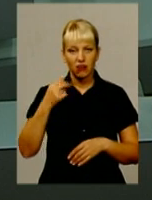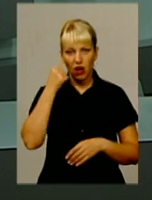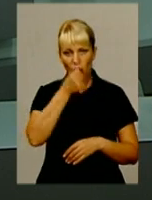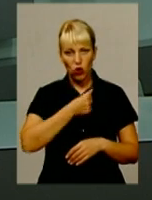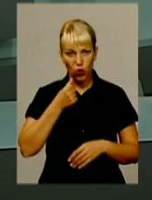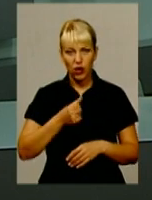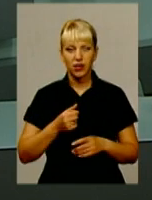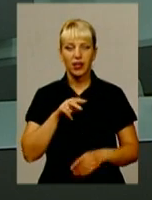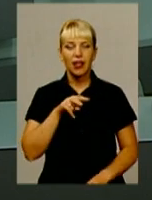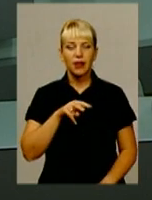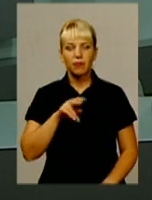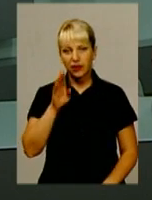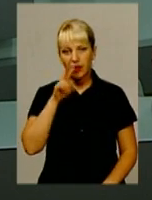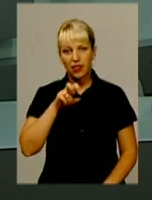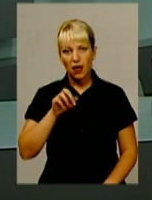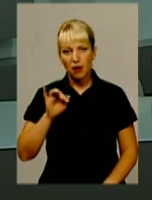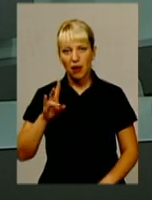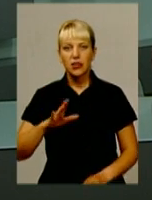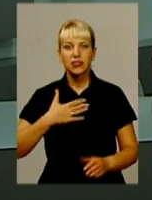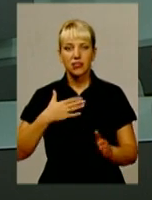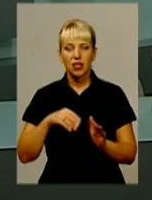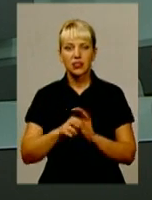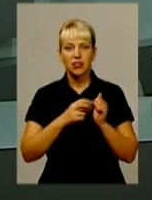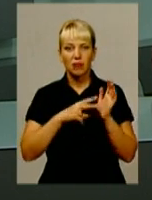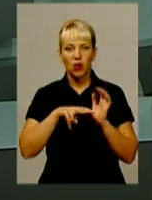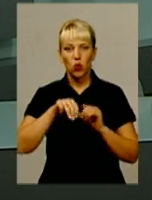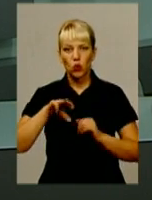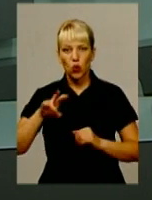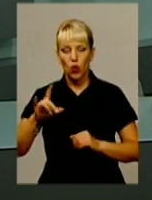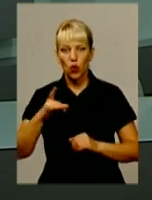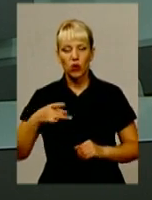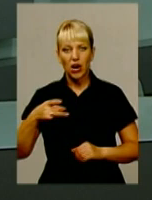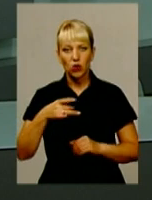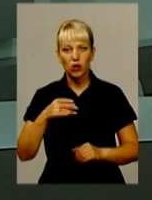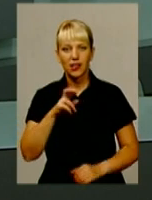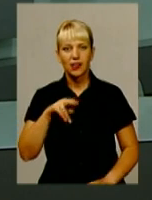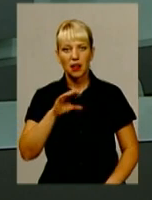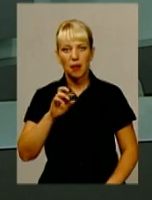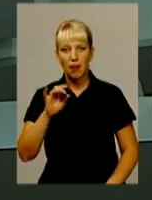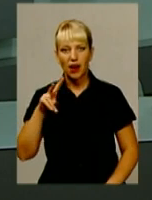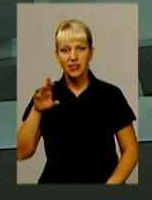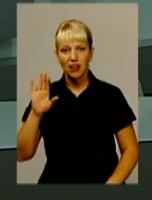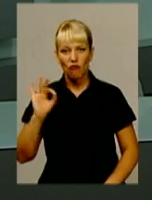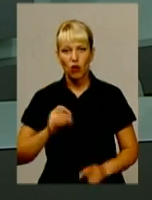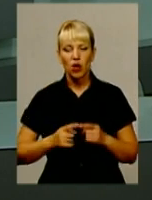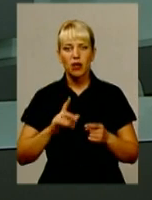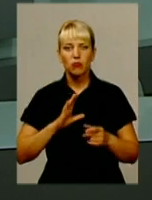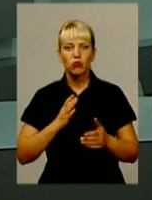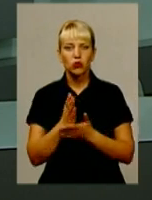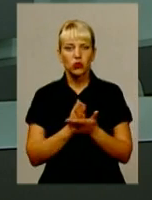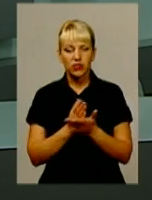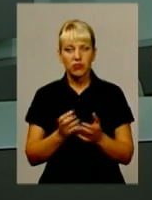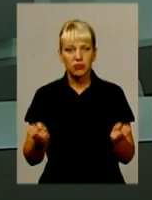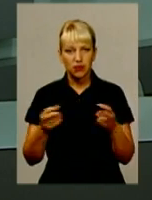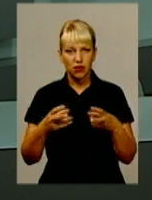Лейтенант Роман Лабань загинув 17 лютого у районі Дебальцевого. Служив в окремому полку спеціального призначення Західного